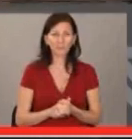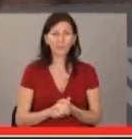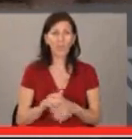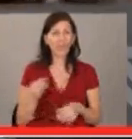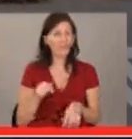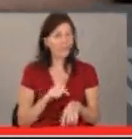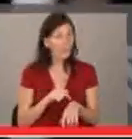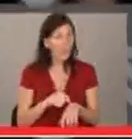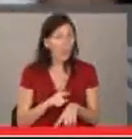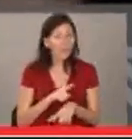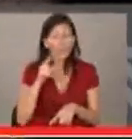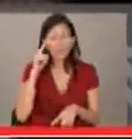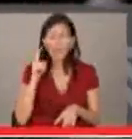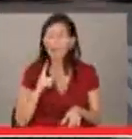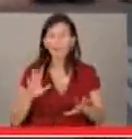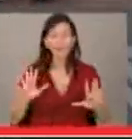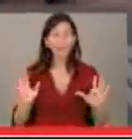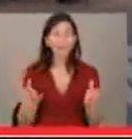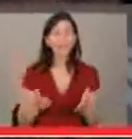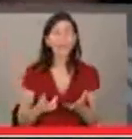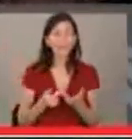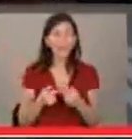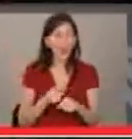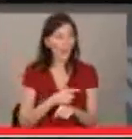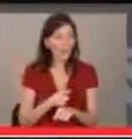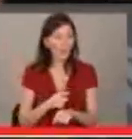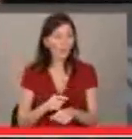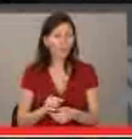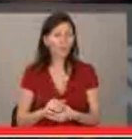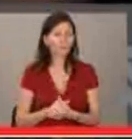В този момент не предполагах какво щеше да ми се случи след няколко минути.